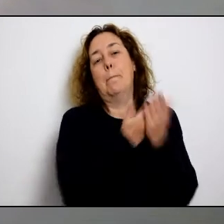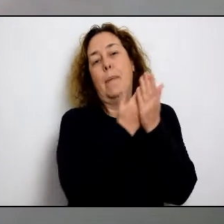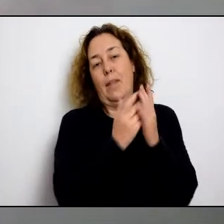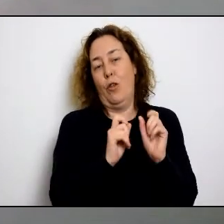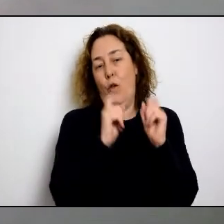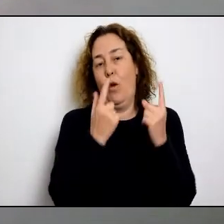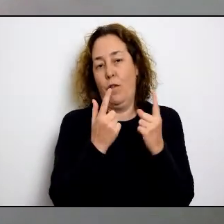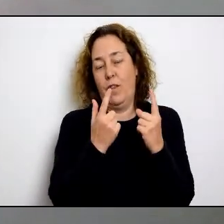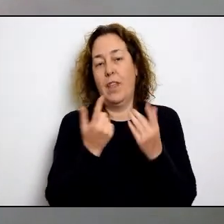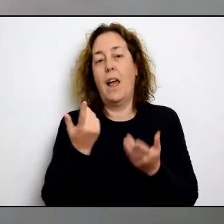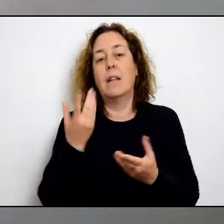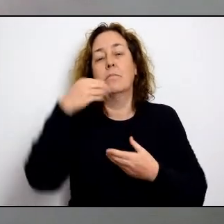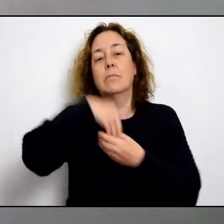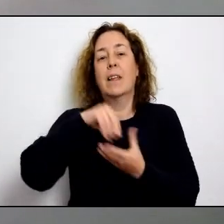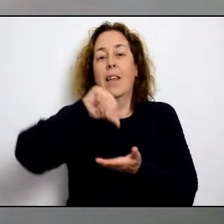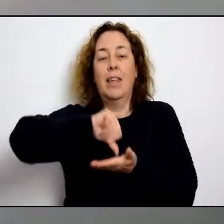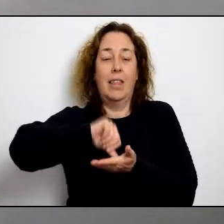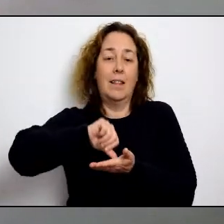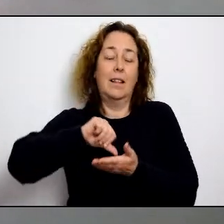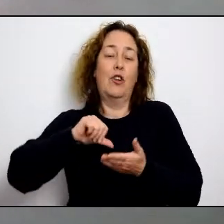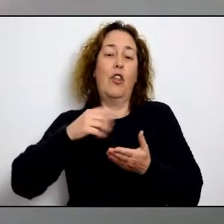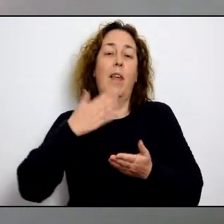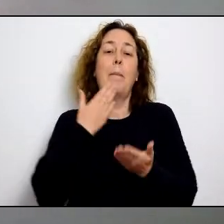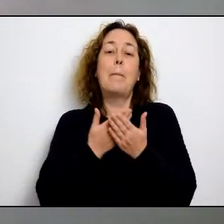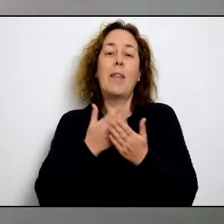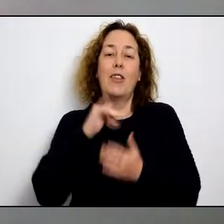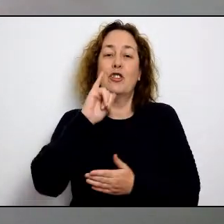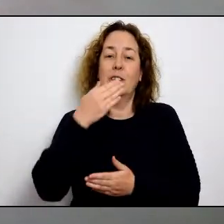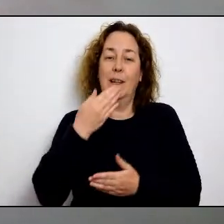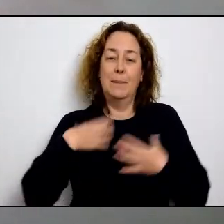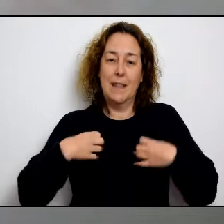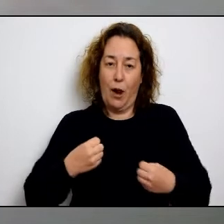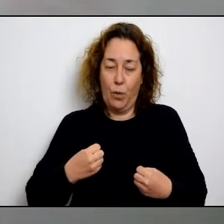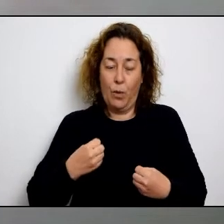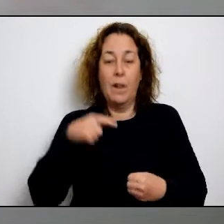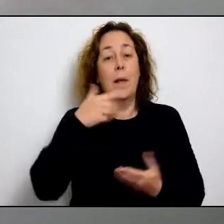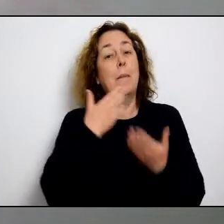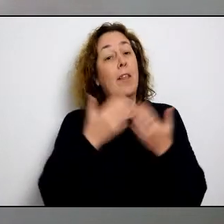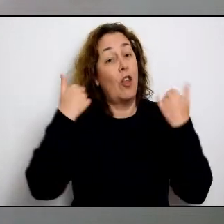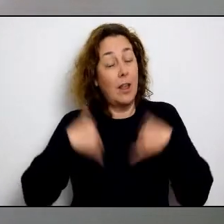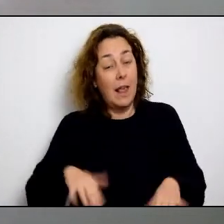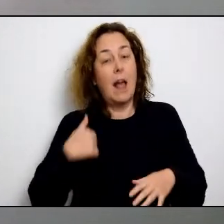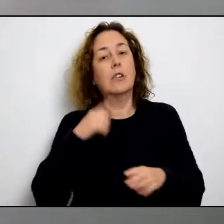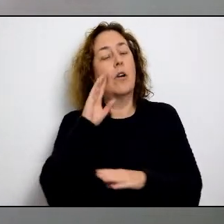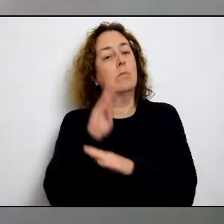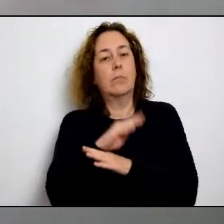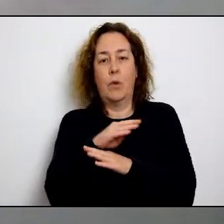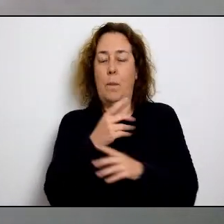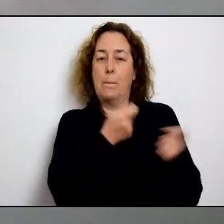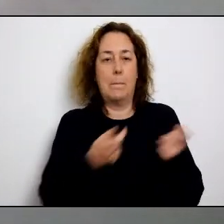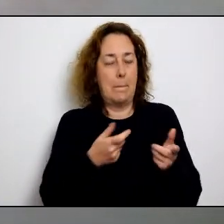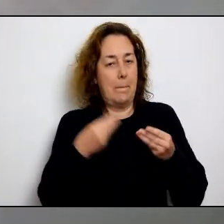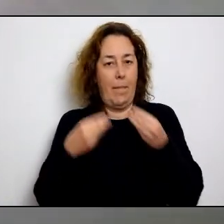derivar novament al govern, que va centralitzar la petició d'aquesta comana a través del centre de comanes de